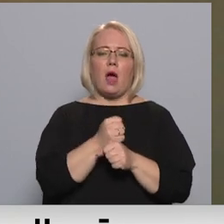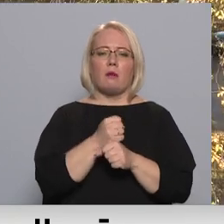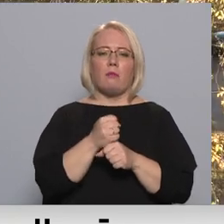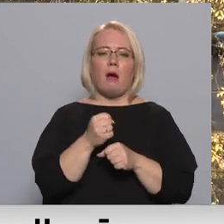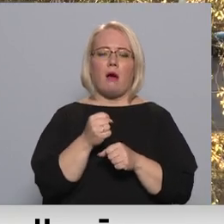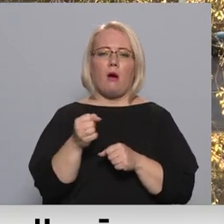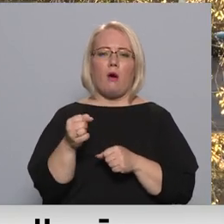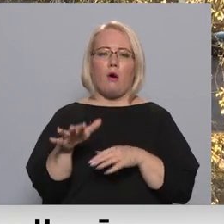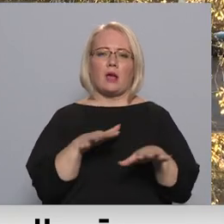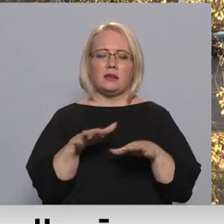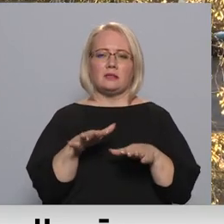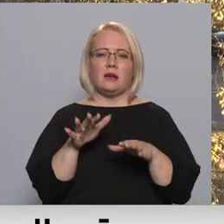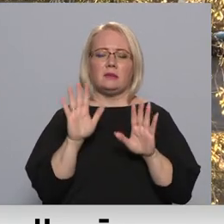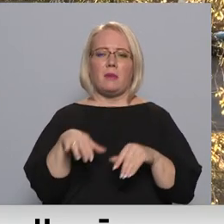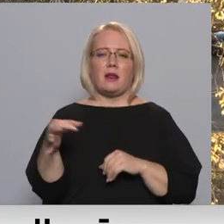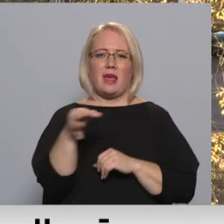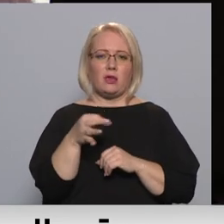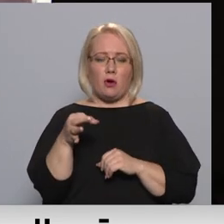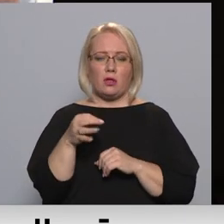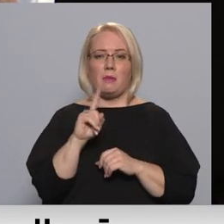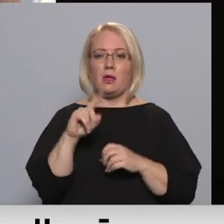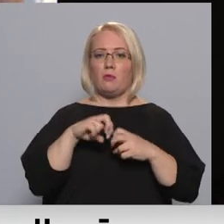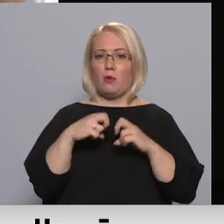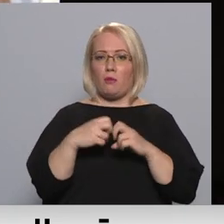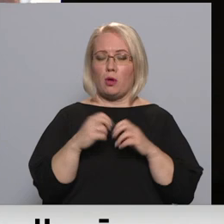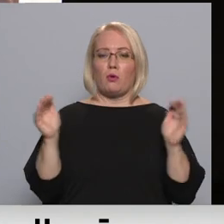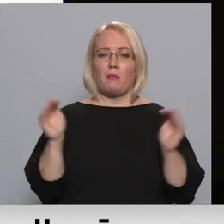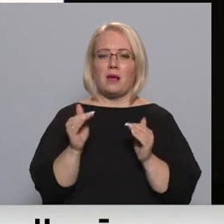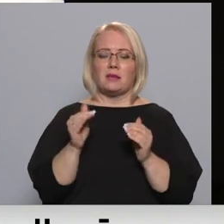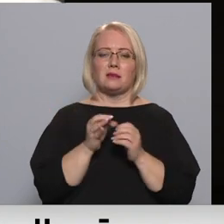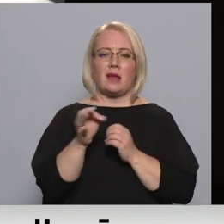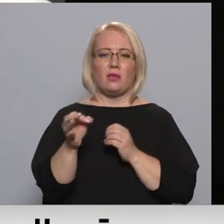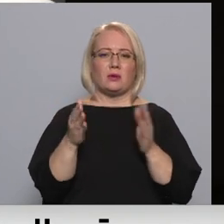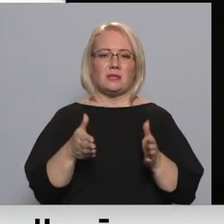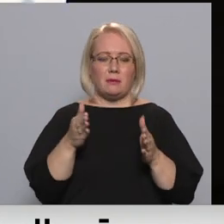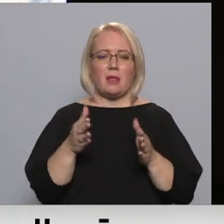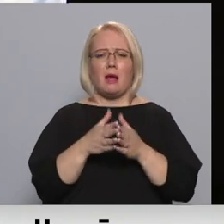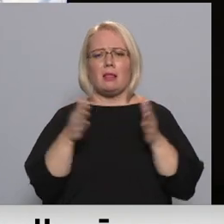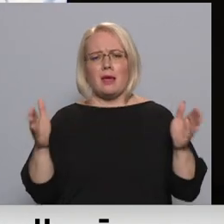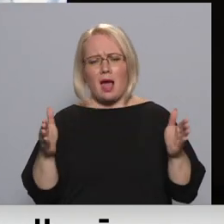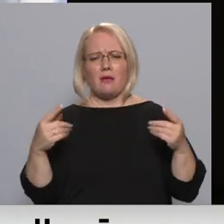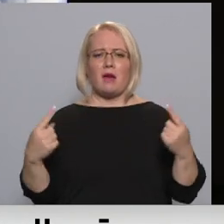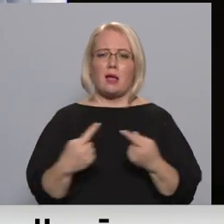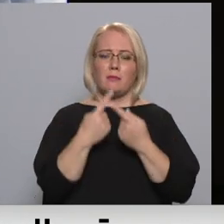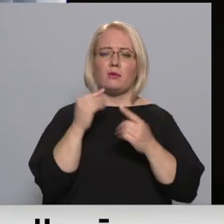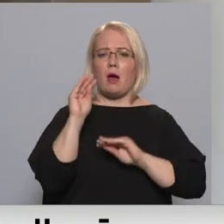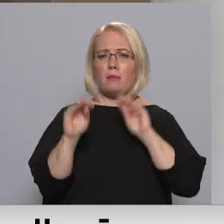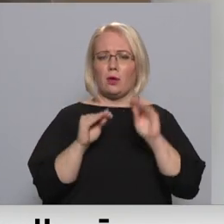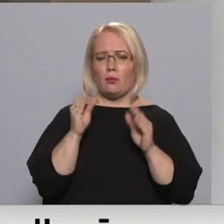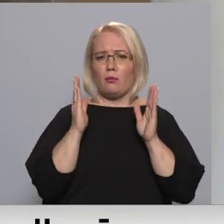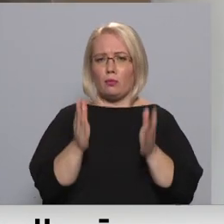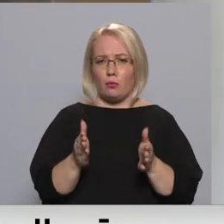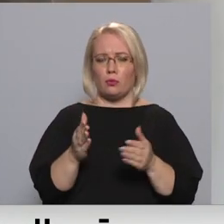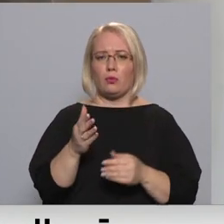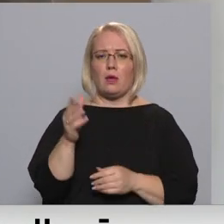reģionu. Tiesa ir problēma, kuras dēļ mazās reģionu slimnīcas, lai arī cik lielas vai atbilstoši aprīkotas tās būtu,